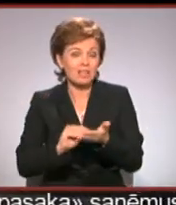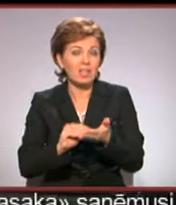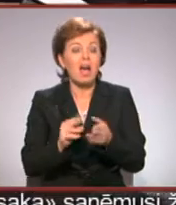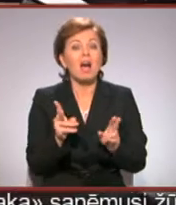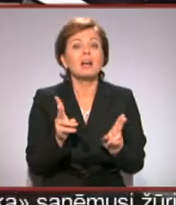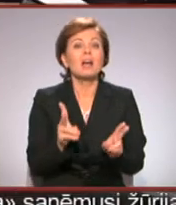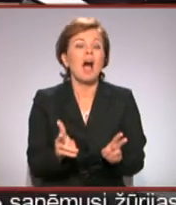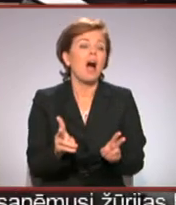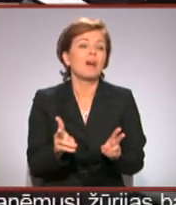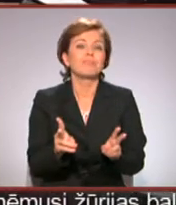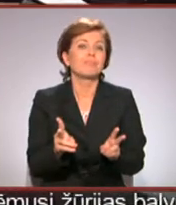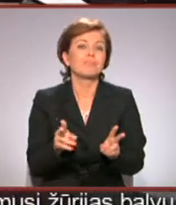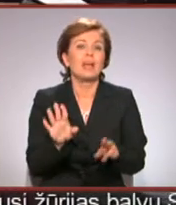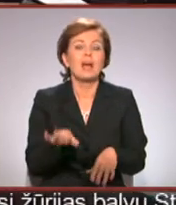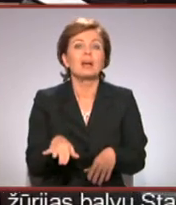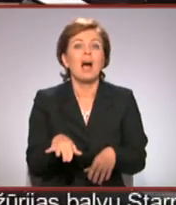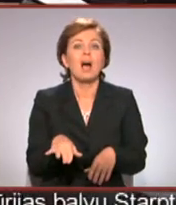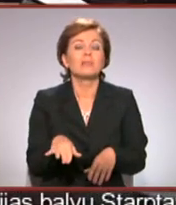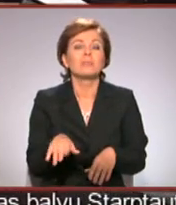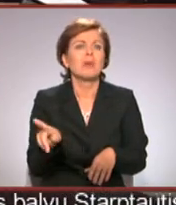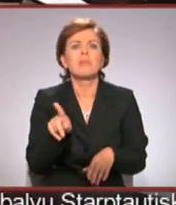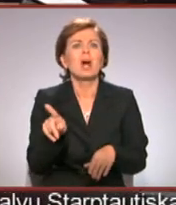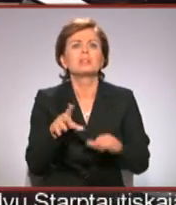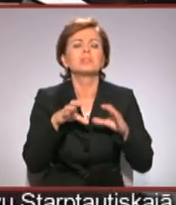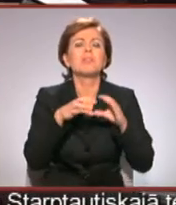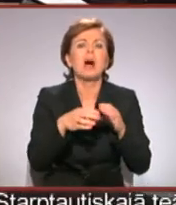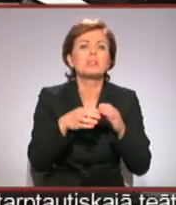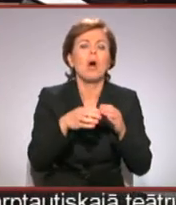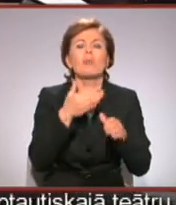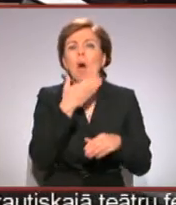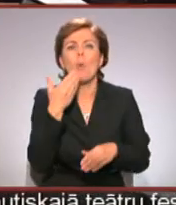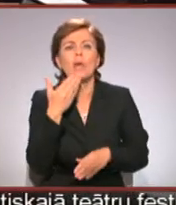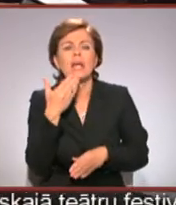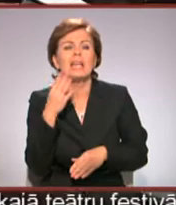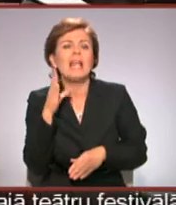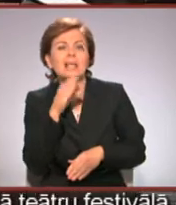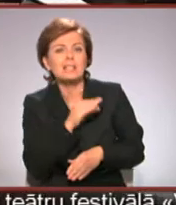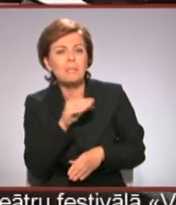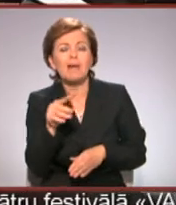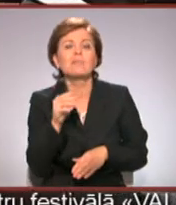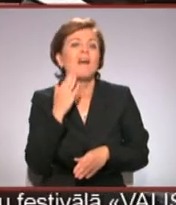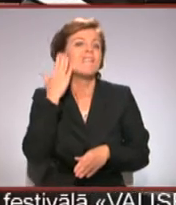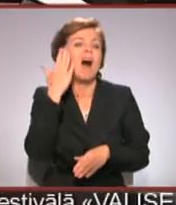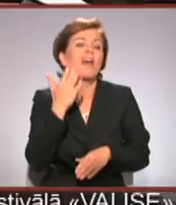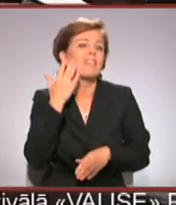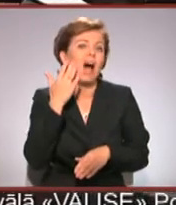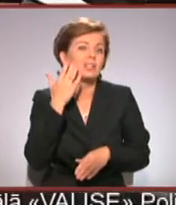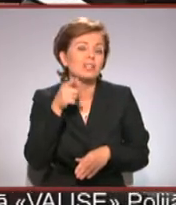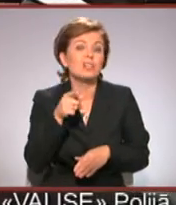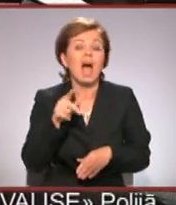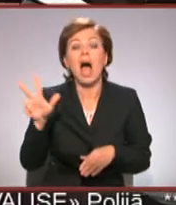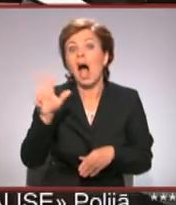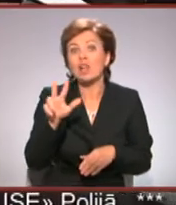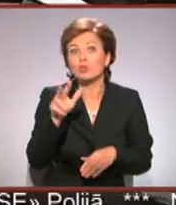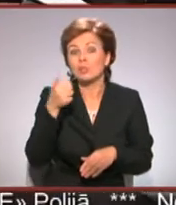bez maz vai fantasmagorī, kas tāds pasaulēnumiespējams, tāds fantāzijas auglis. 80.